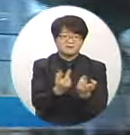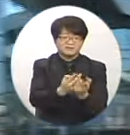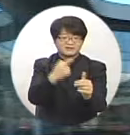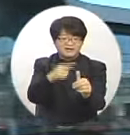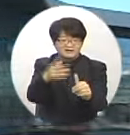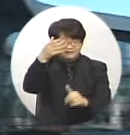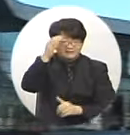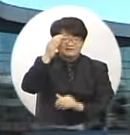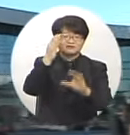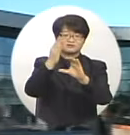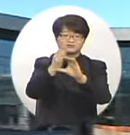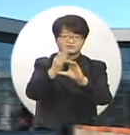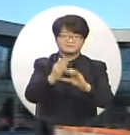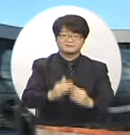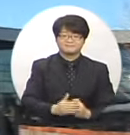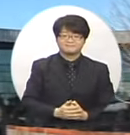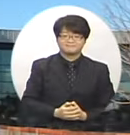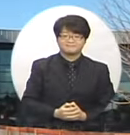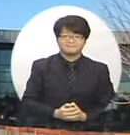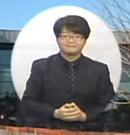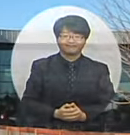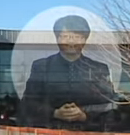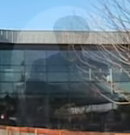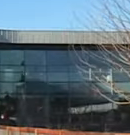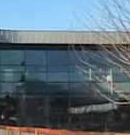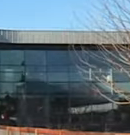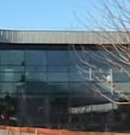기대되고 있습니다. 복지TV 뉴스 이지영입니다.